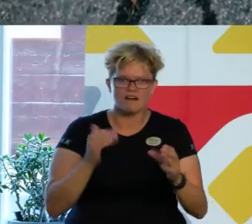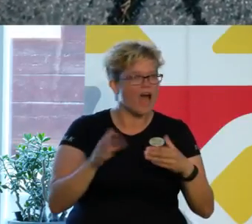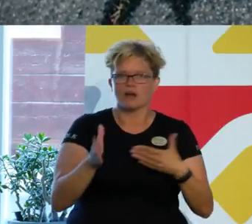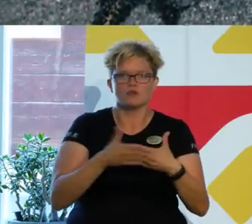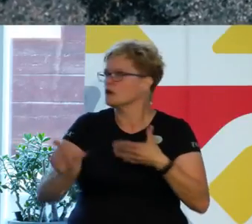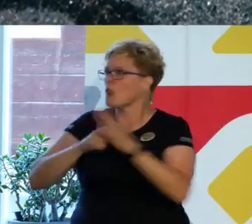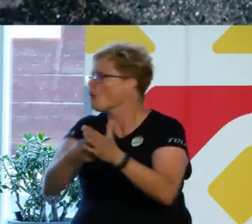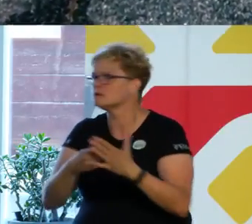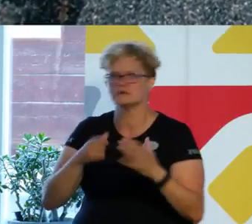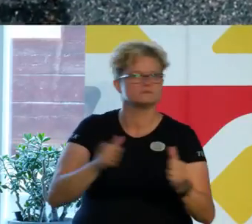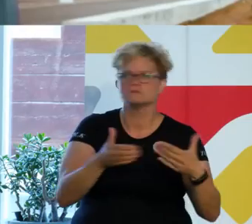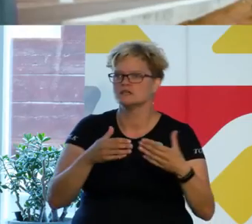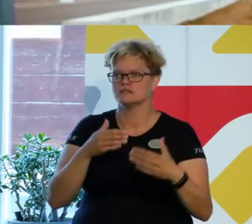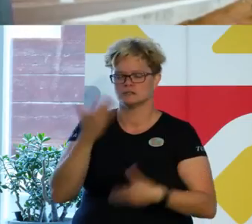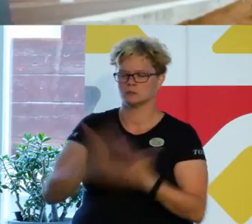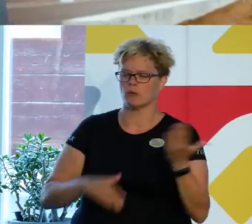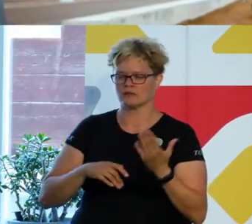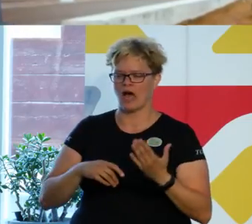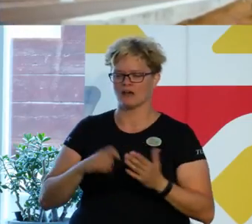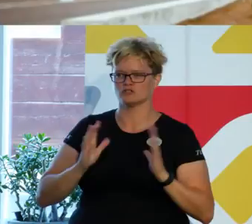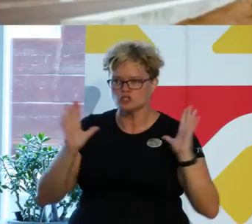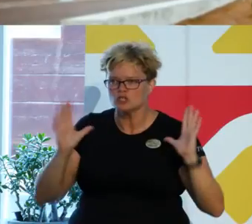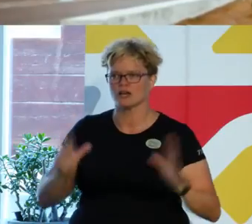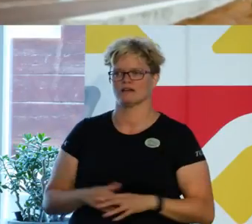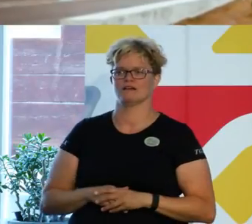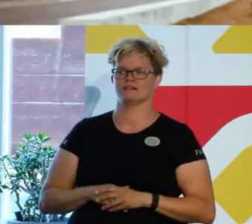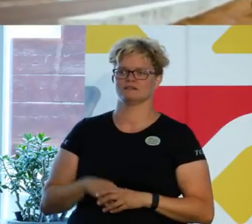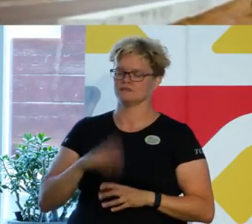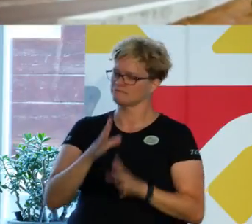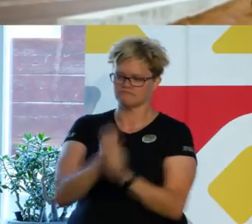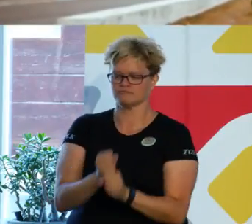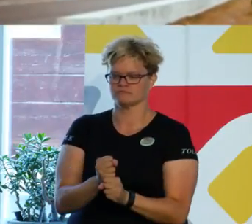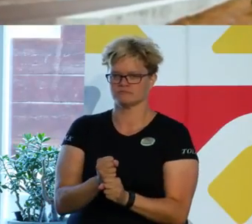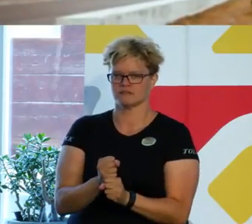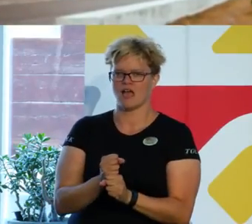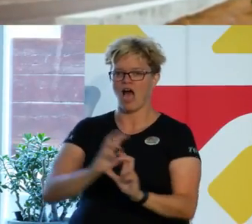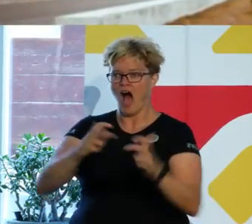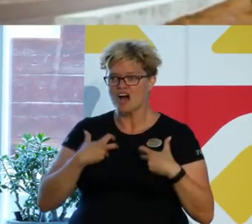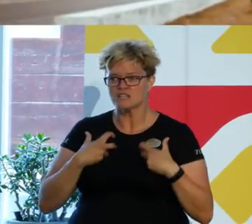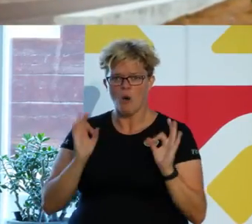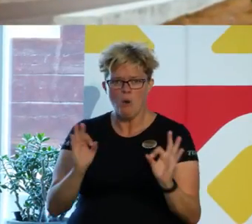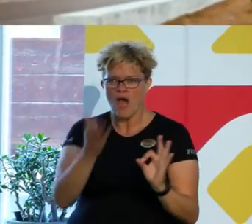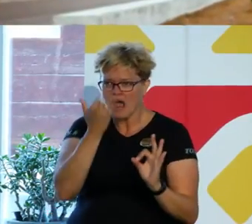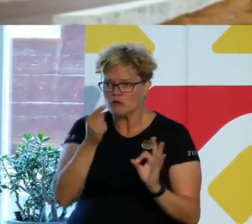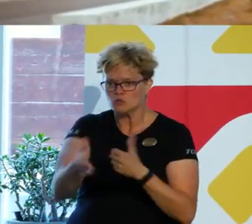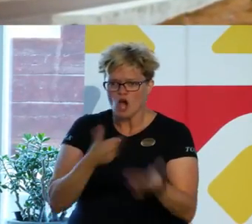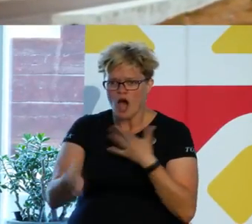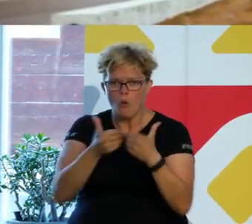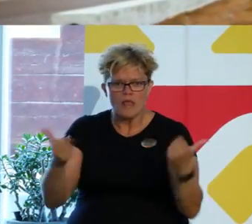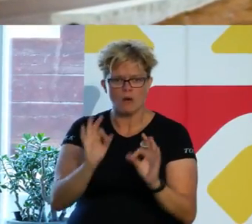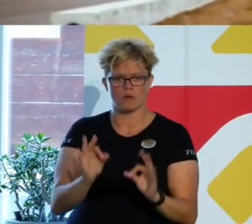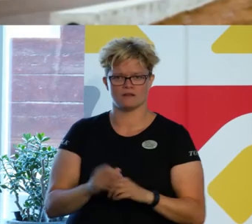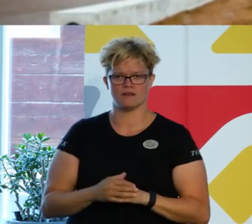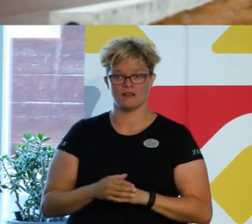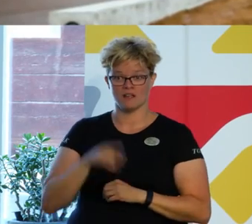låst ska du sluta dyrka. Är du fast? Anställd? Hur kan du göra skillnad?